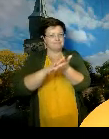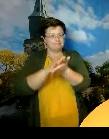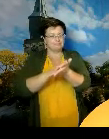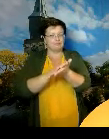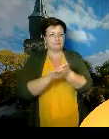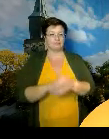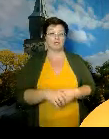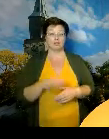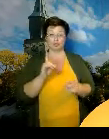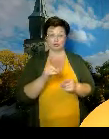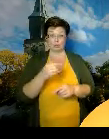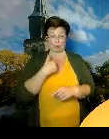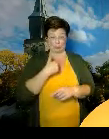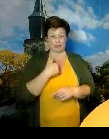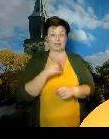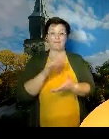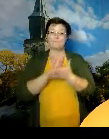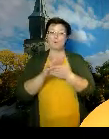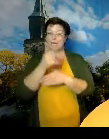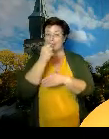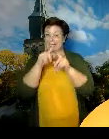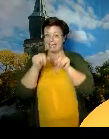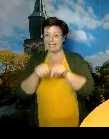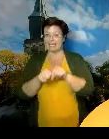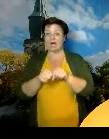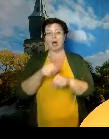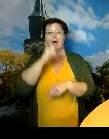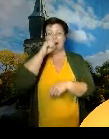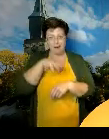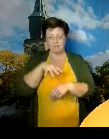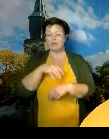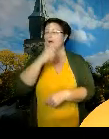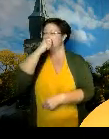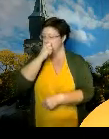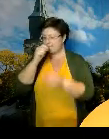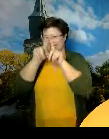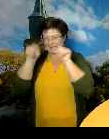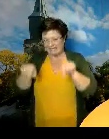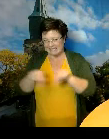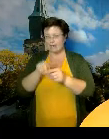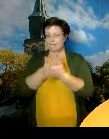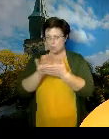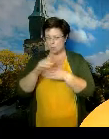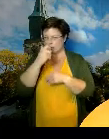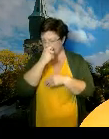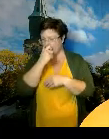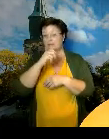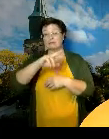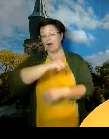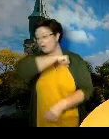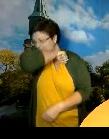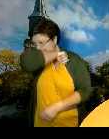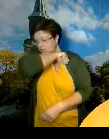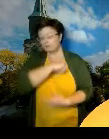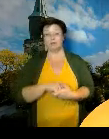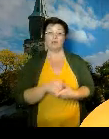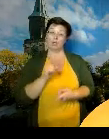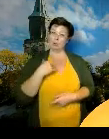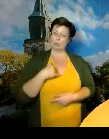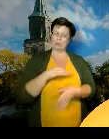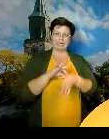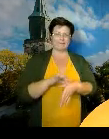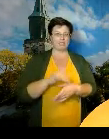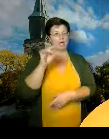Yskitään sitten puhtaaseen nenäliinaan, aivastetaan puhtaaseen nenäliinaan tai hihaan. Ja kipeänä ei lähdetä